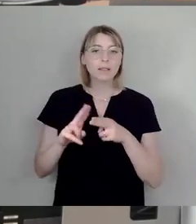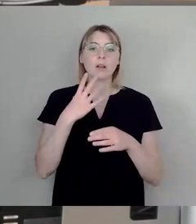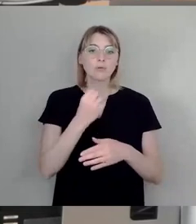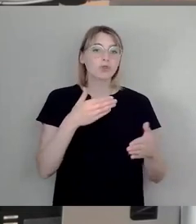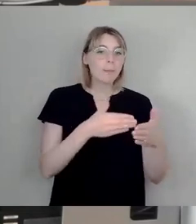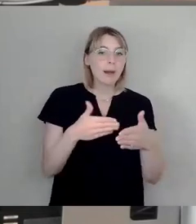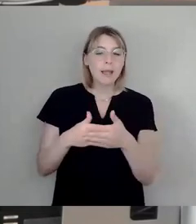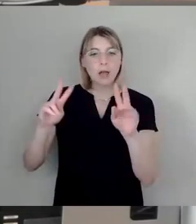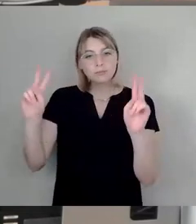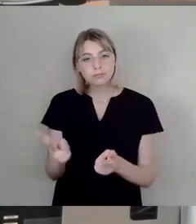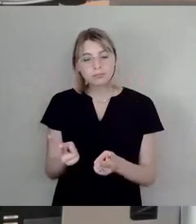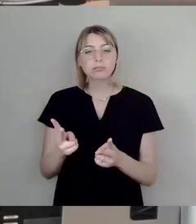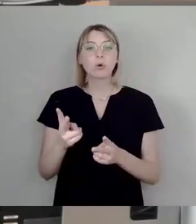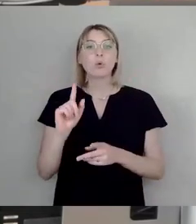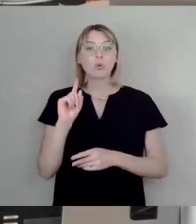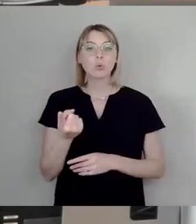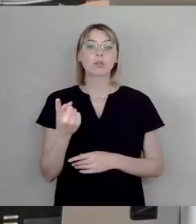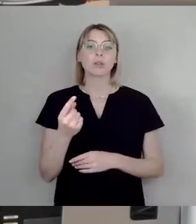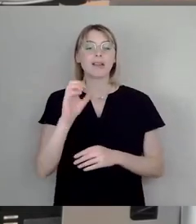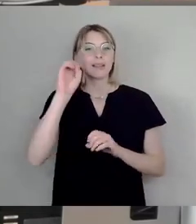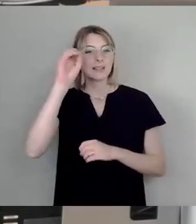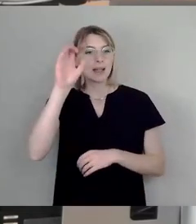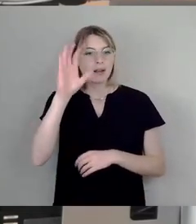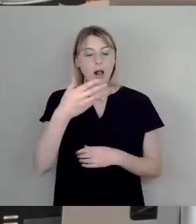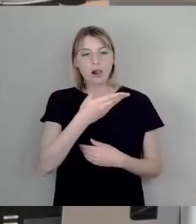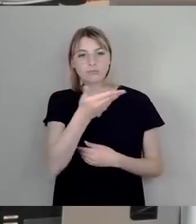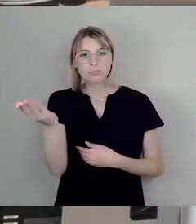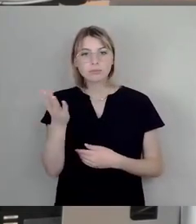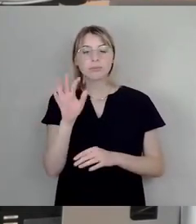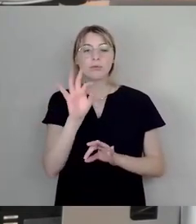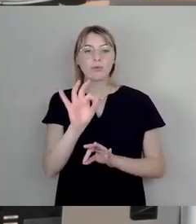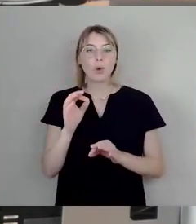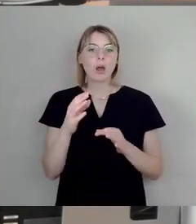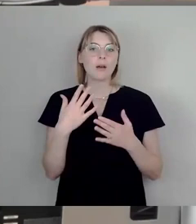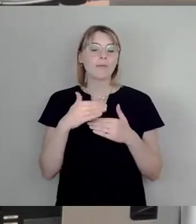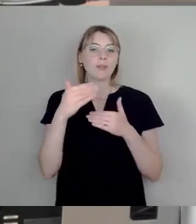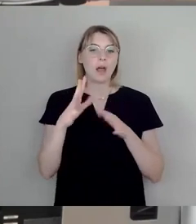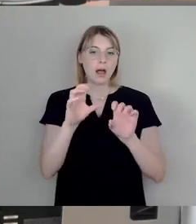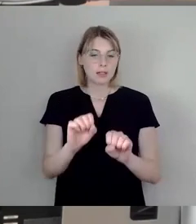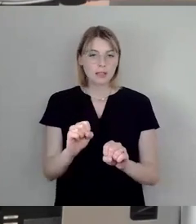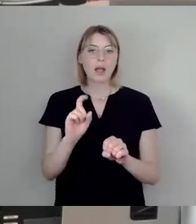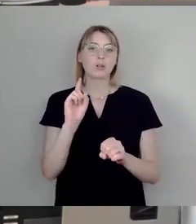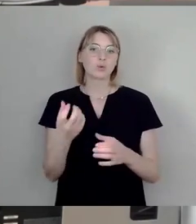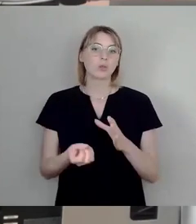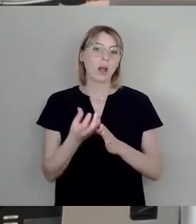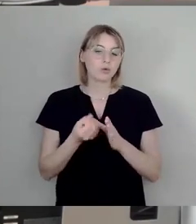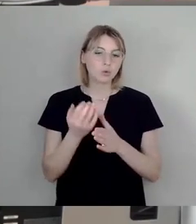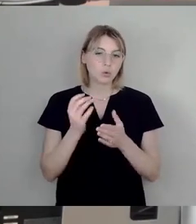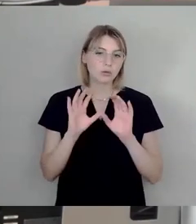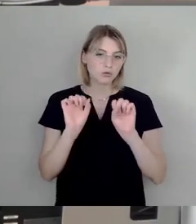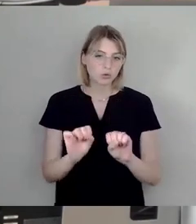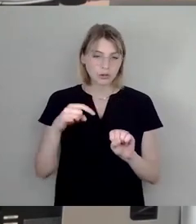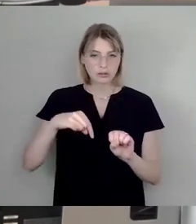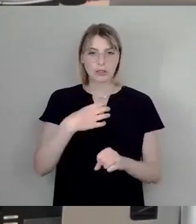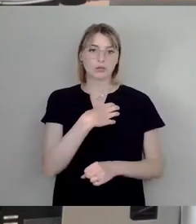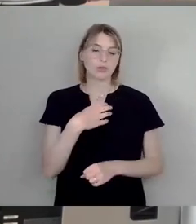vor allem natürlich auch Signale für Nachhaltigkeit und Ressourcenschutz in unserer Stadt zu gewährleisten. Deswegen